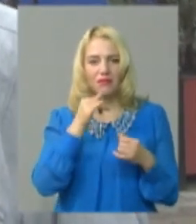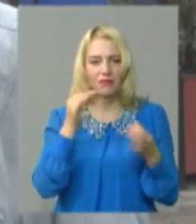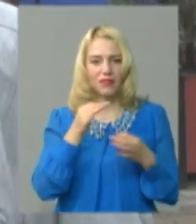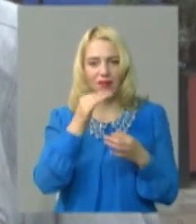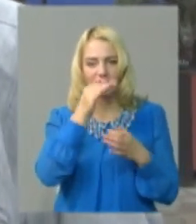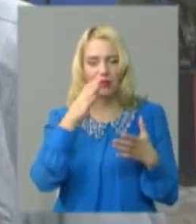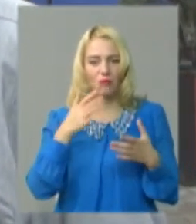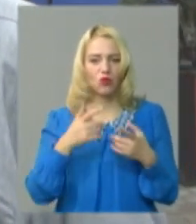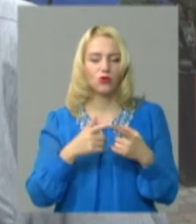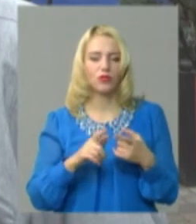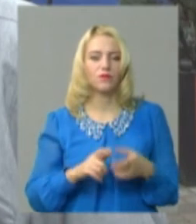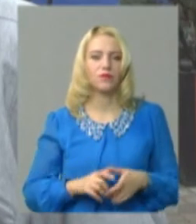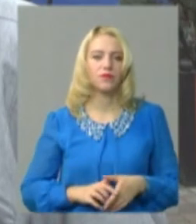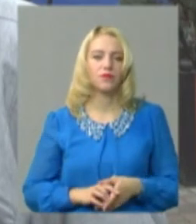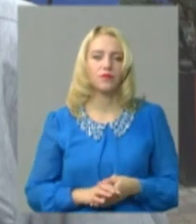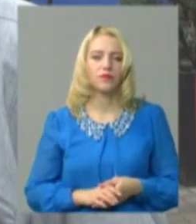кінцями, скажімо так, звести.